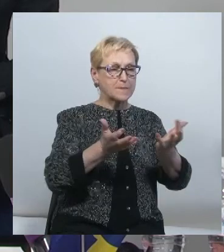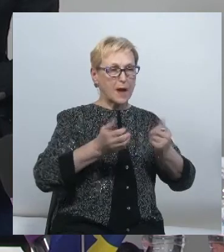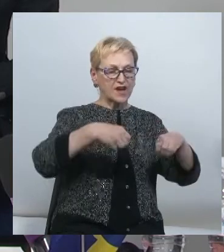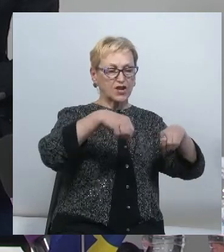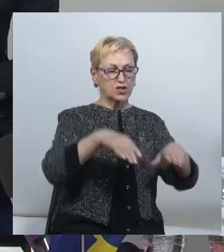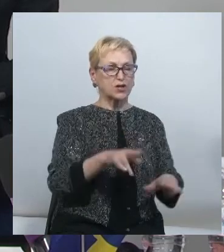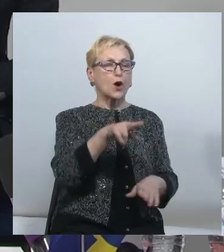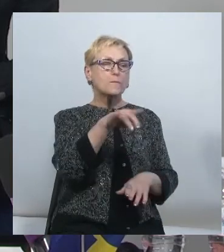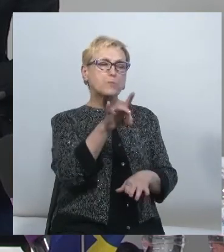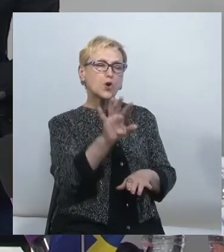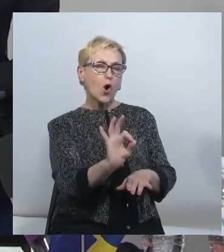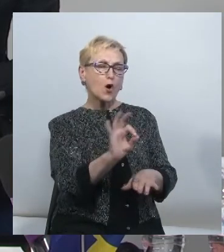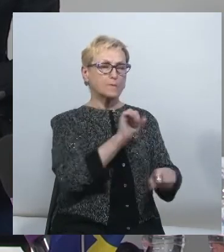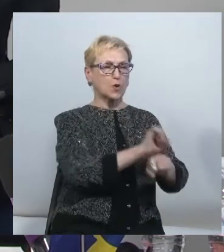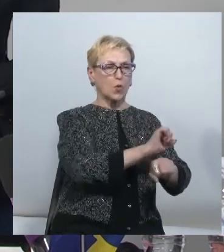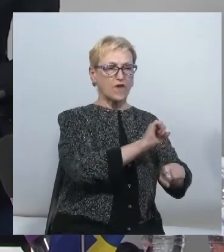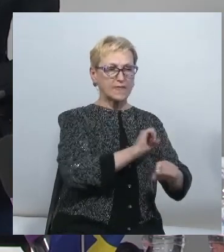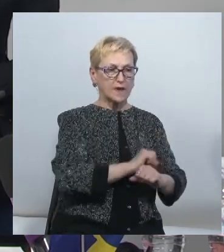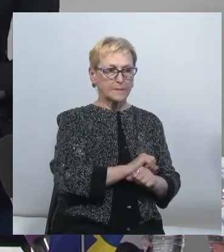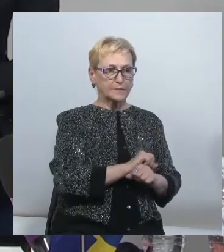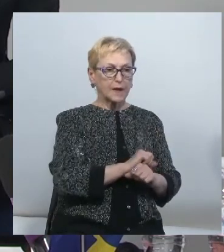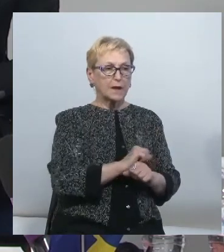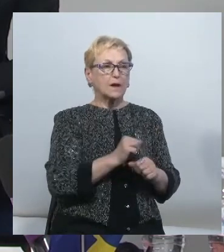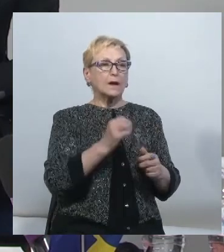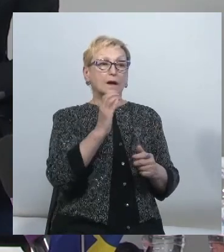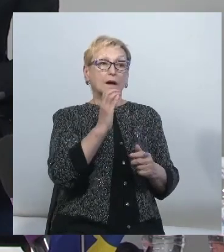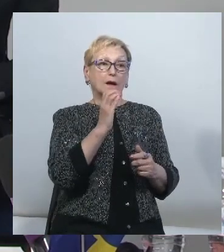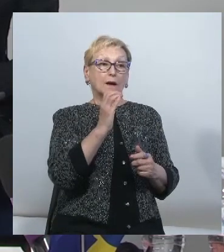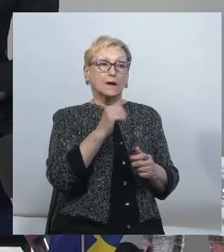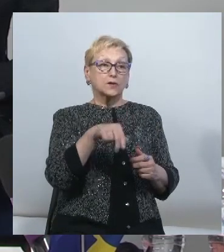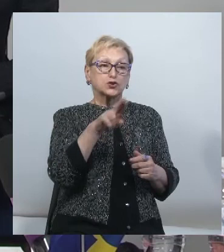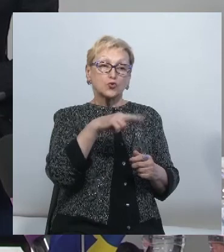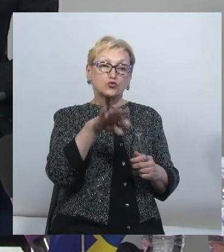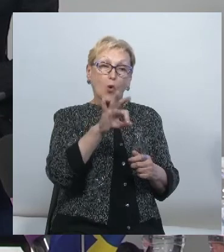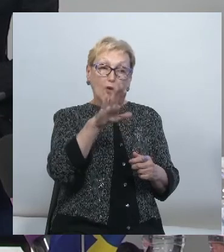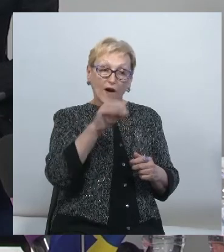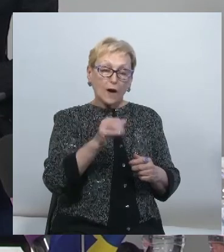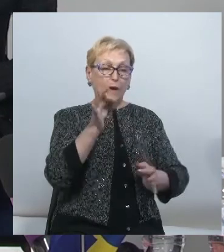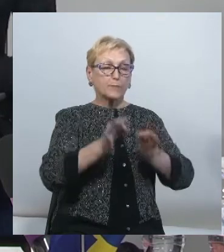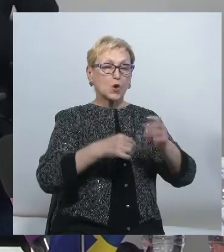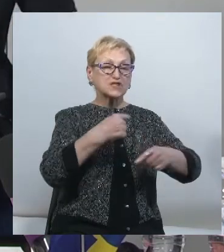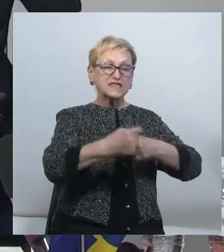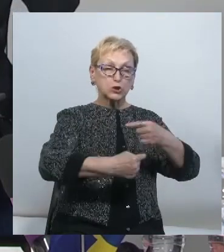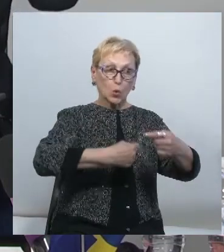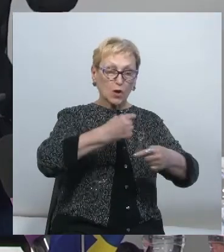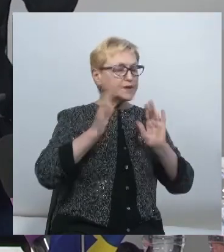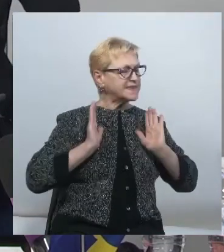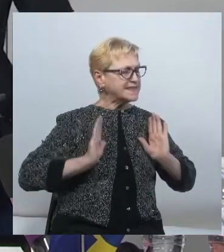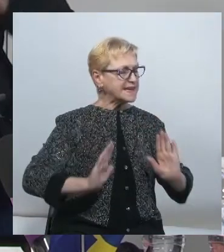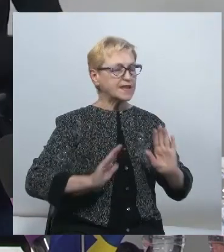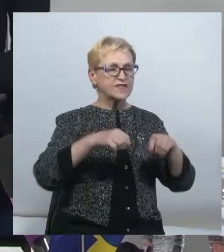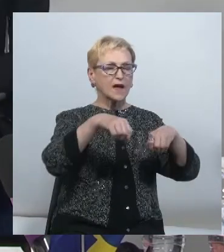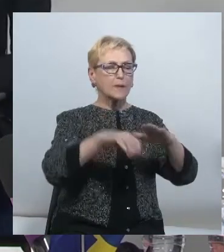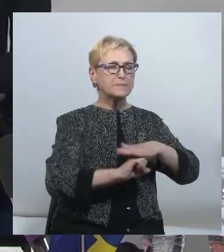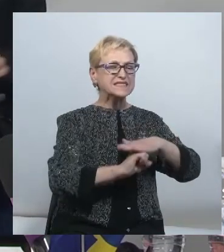Тому що наш проєкт пропонує, щоб такі рішення приймав виключно суд. Це судова процедура і тільки на підставі